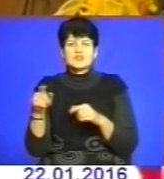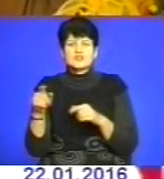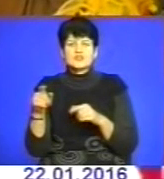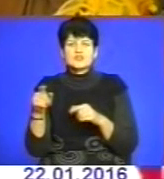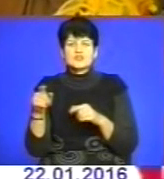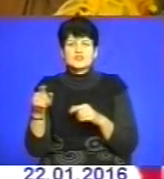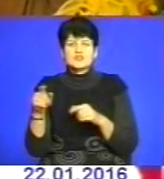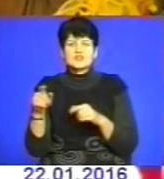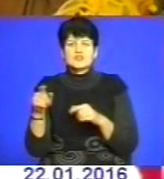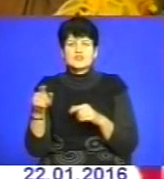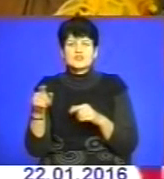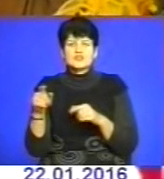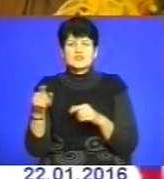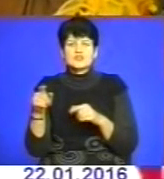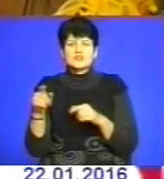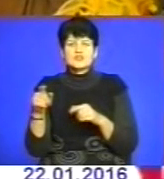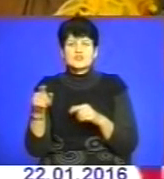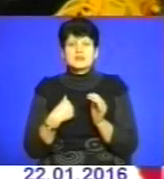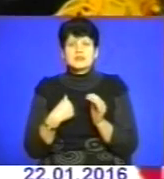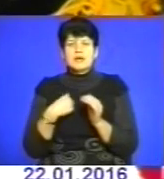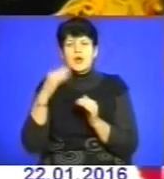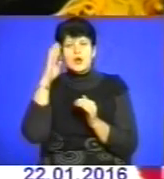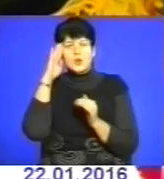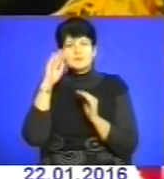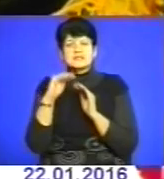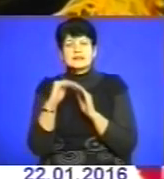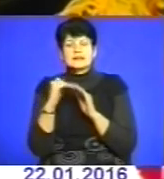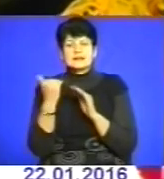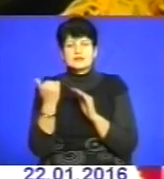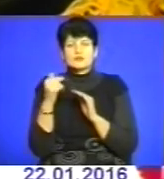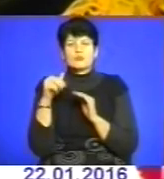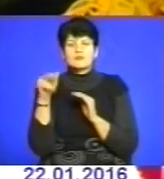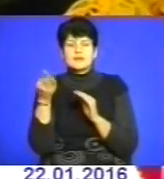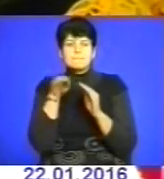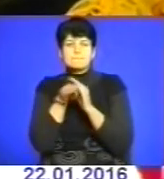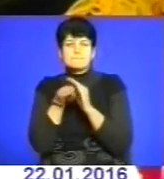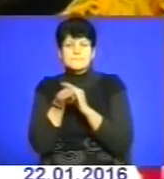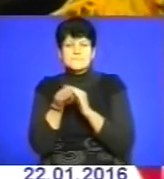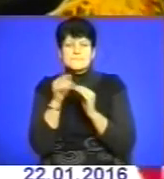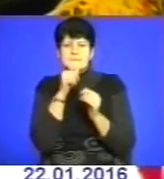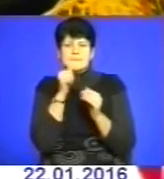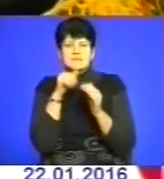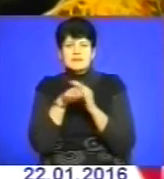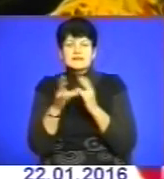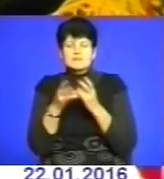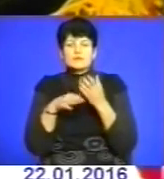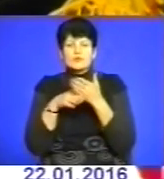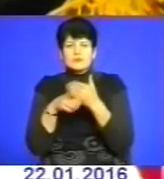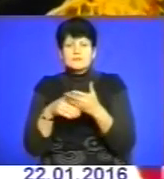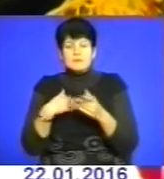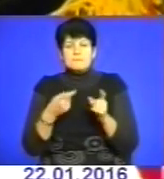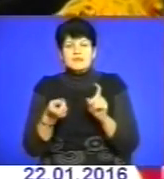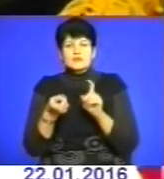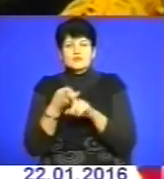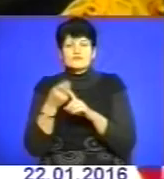Кликали сусі, не було, що в мене хлопці кличуть, бо пішли в кітилі, треба було допомагати. То я підключилася,